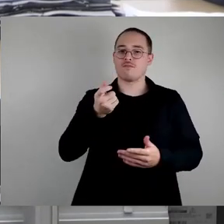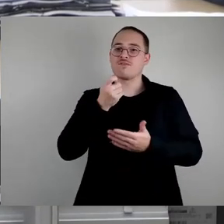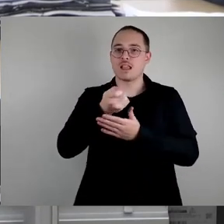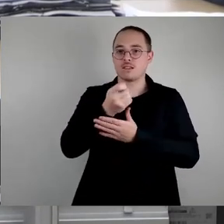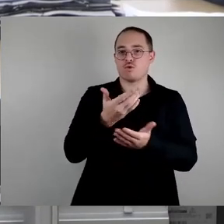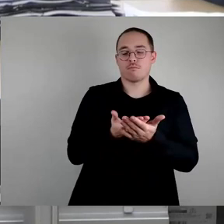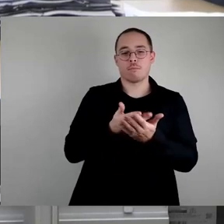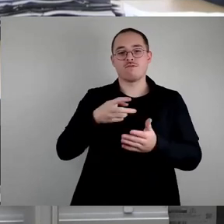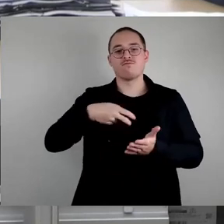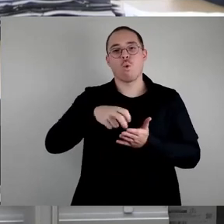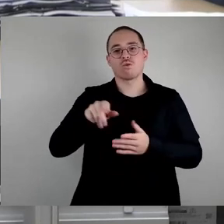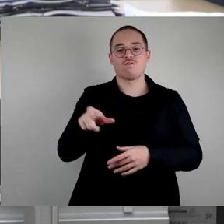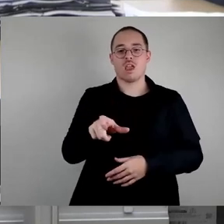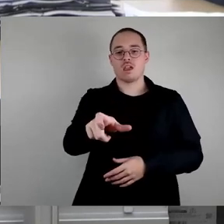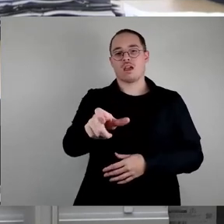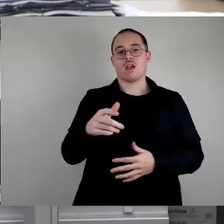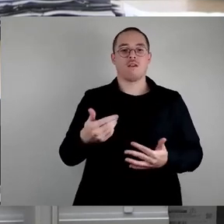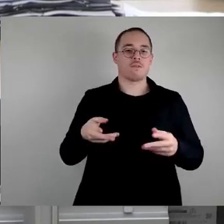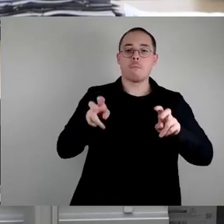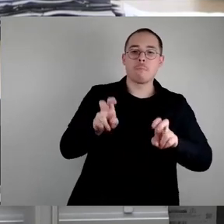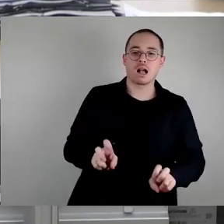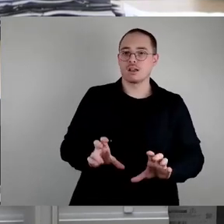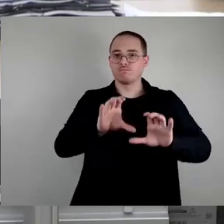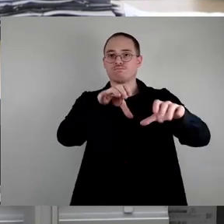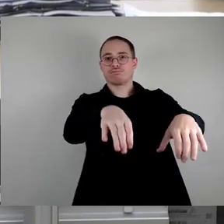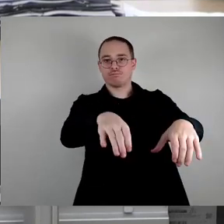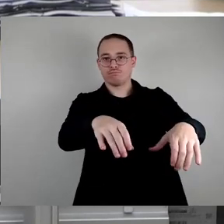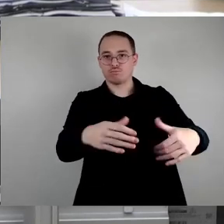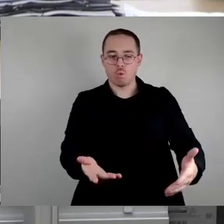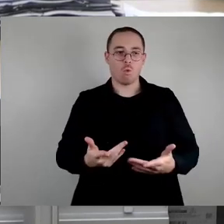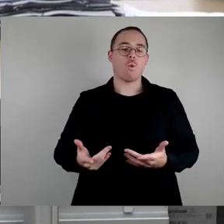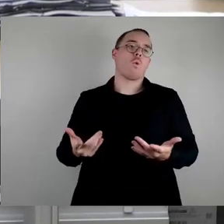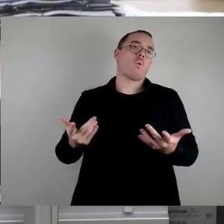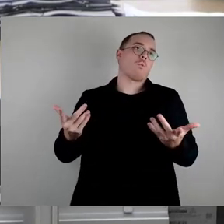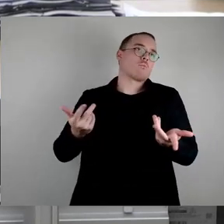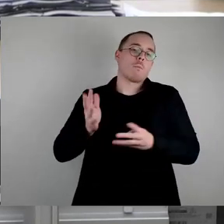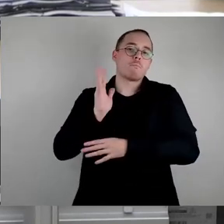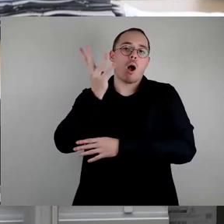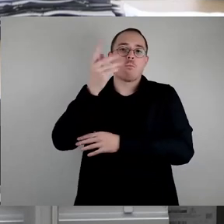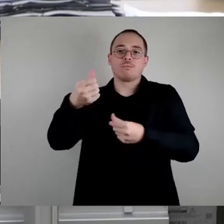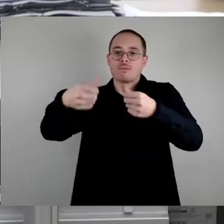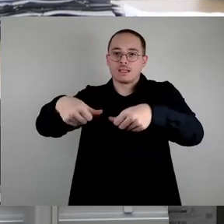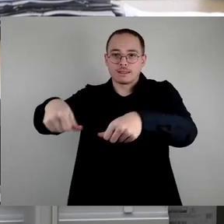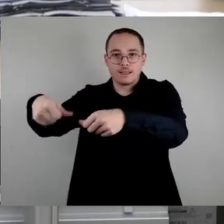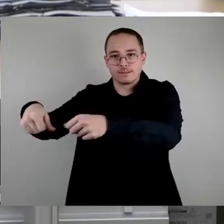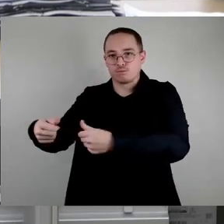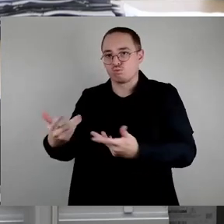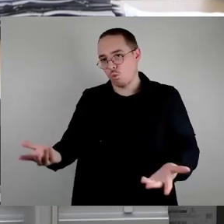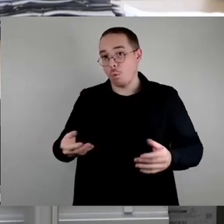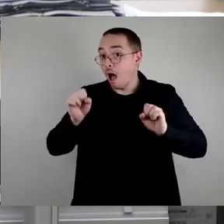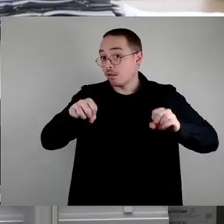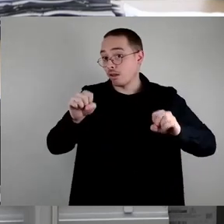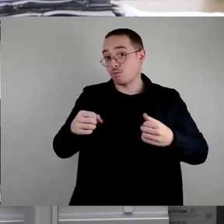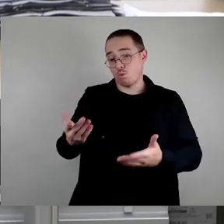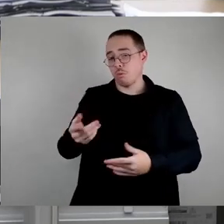auch nur um die Bankaufstellung, noch zusätzliche Baumpflanzung und Ähnliches durch die Stadtbezirksbeiräte getroffen werden. Das ist schon sinnvoll,